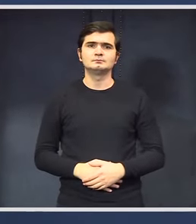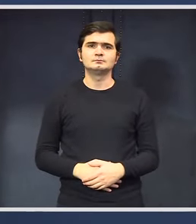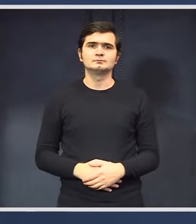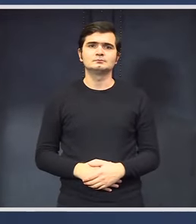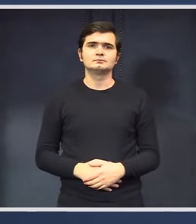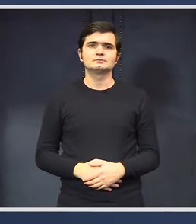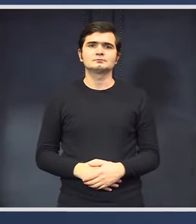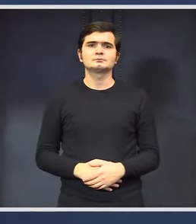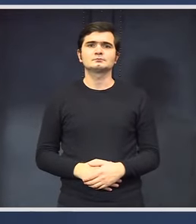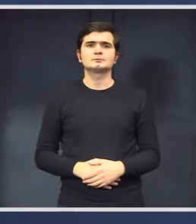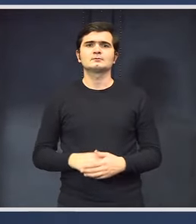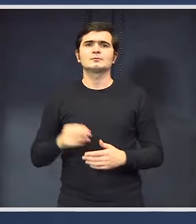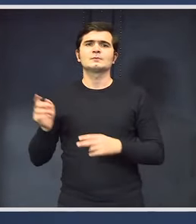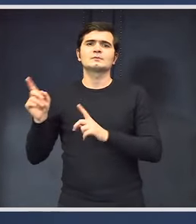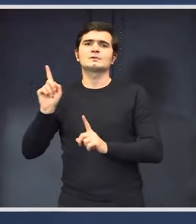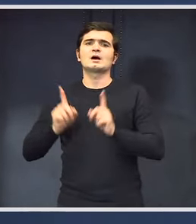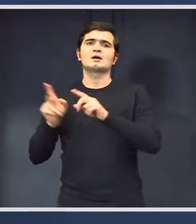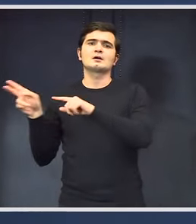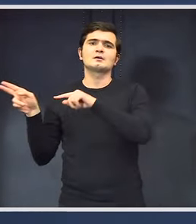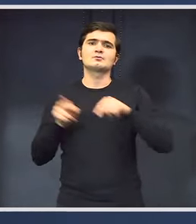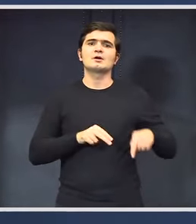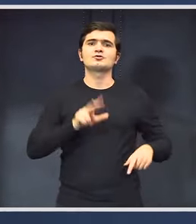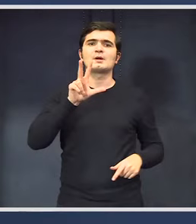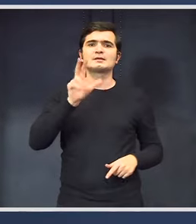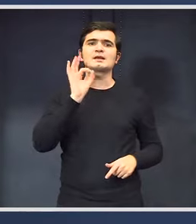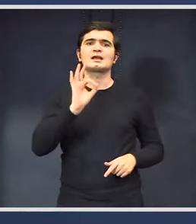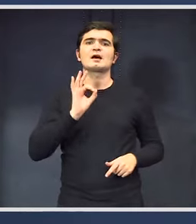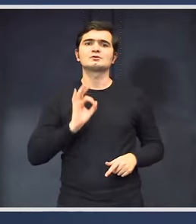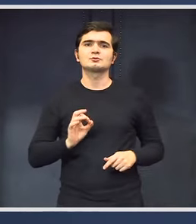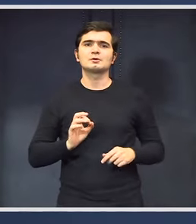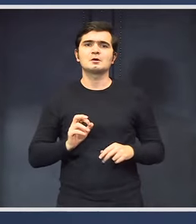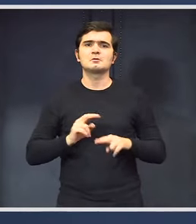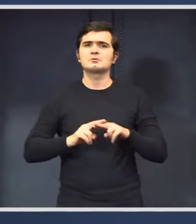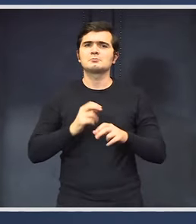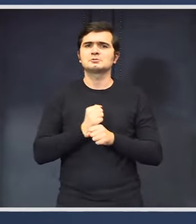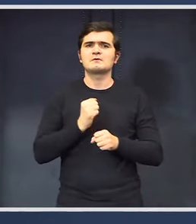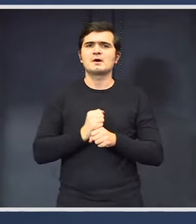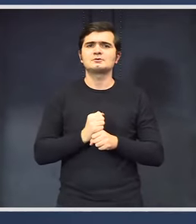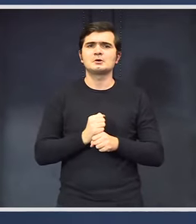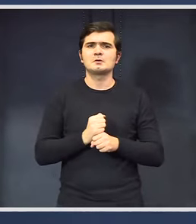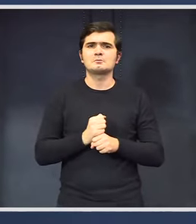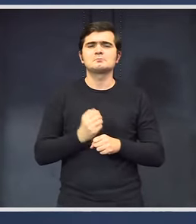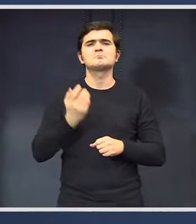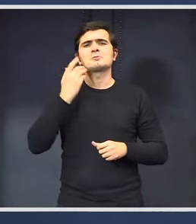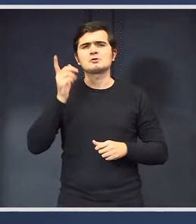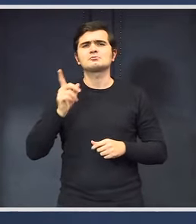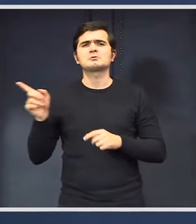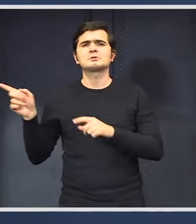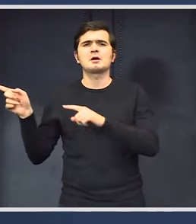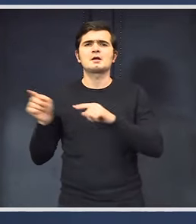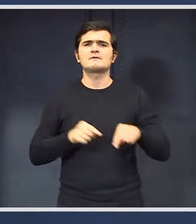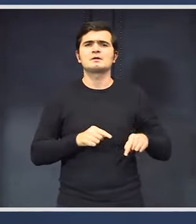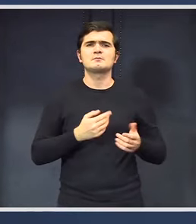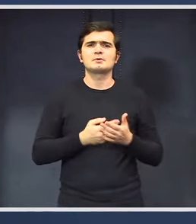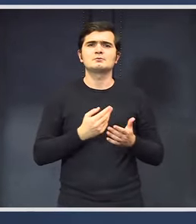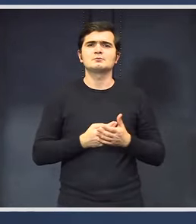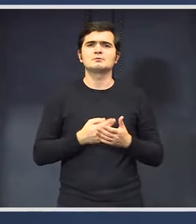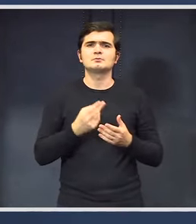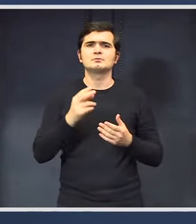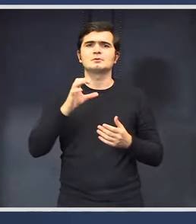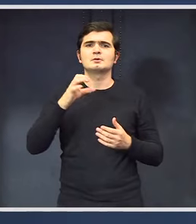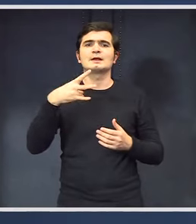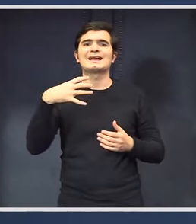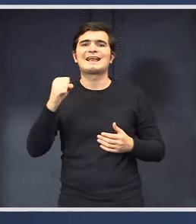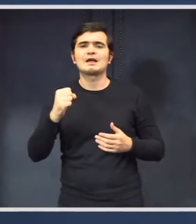revenirea la 3%, se face, este aproape de 3%, vom reveni pe cash sub 3%